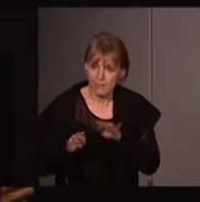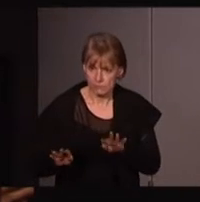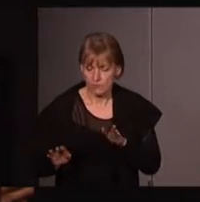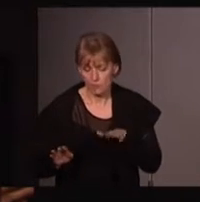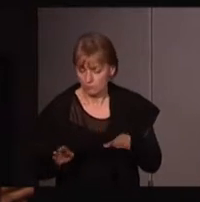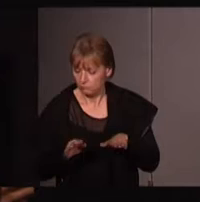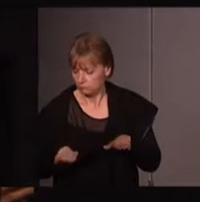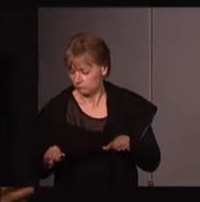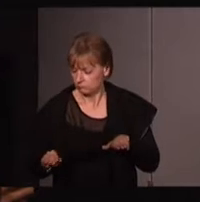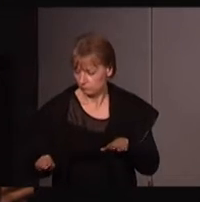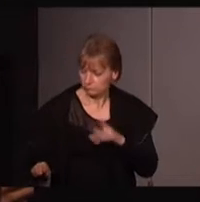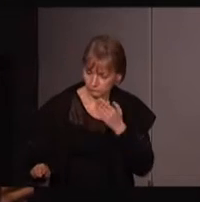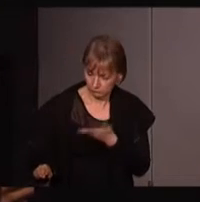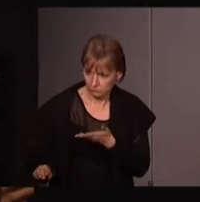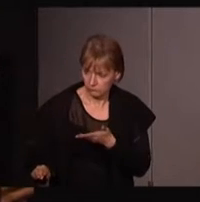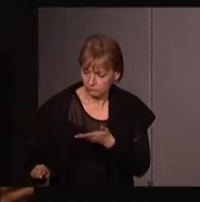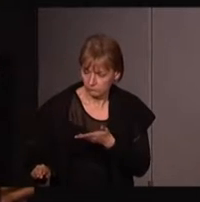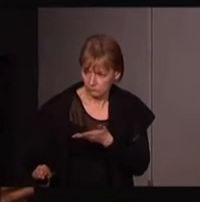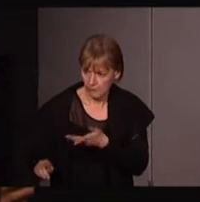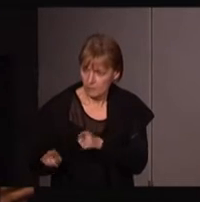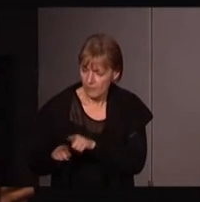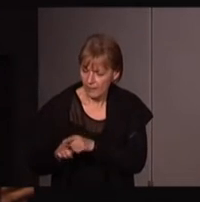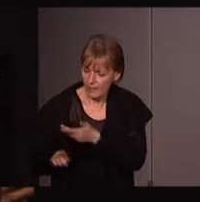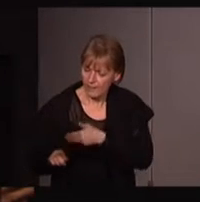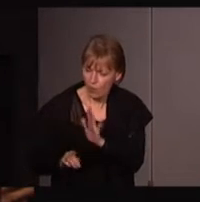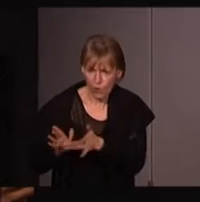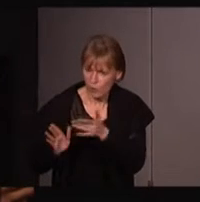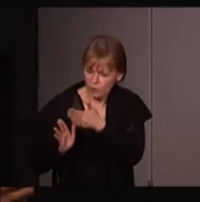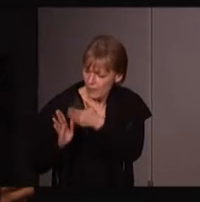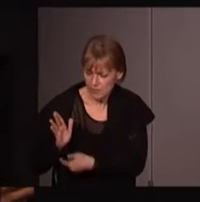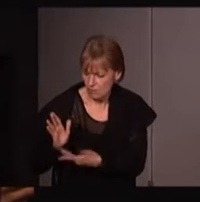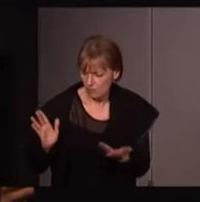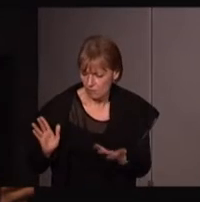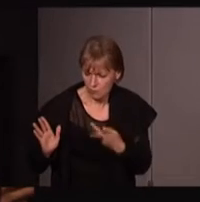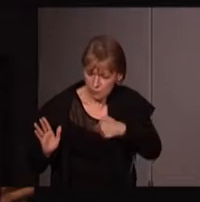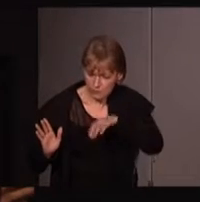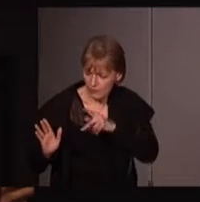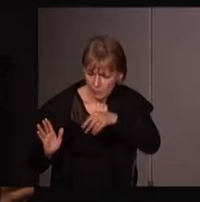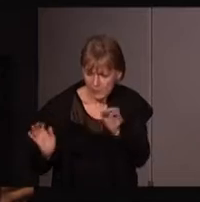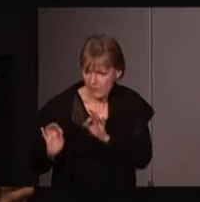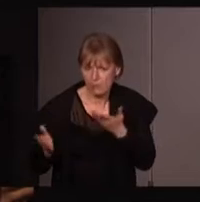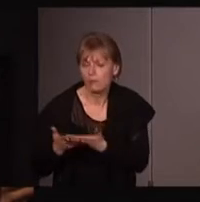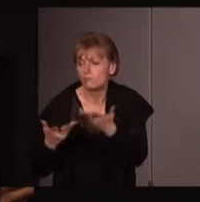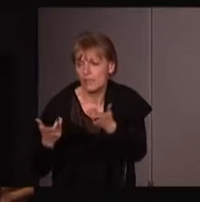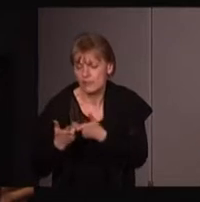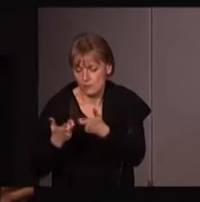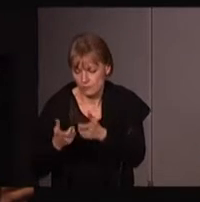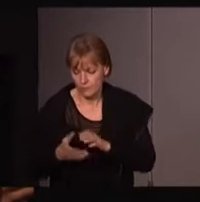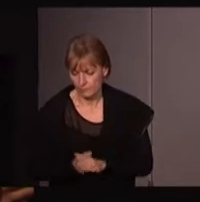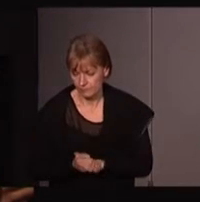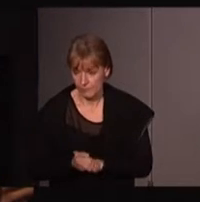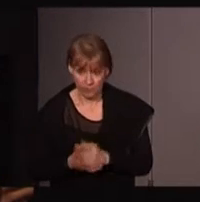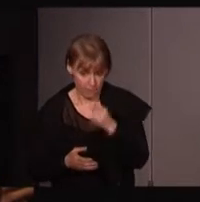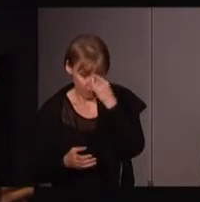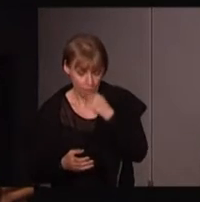inexact de ne les reconnaître que de ne pas reconnaître dans l'autre sens qu'il y a énormément d'autres pages qui ne le sont pas et qui le disent explicitement. Je vous donne juste un exemple qui,